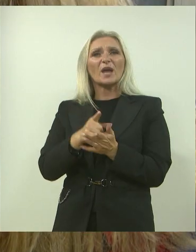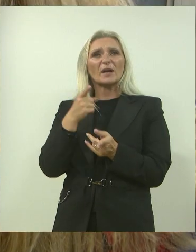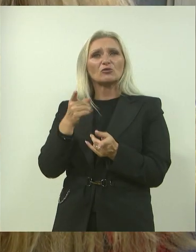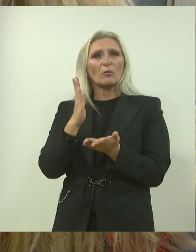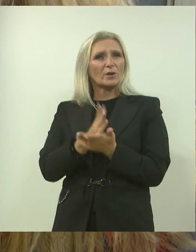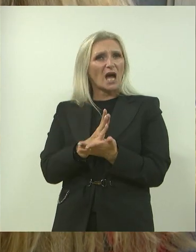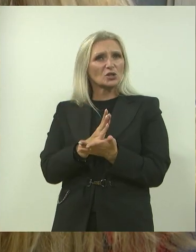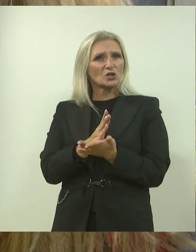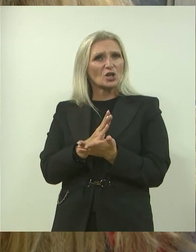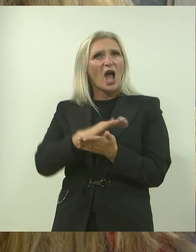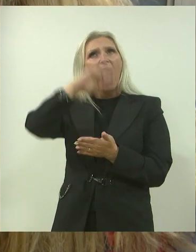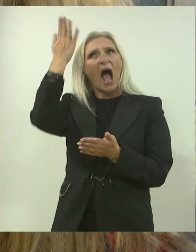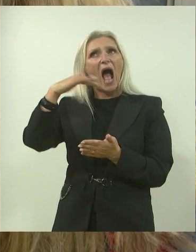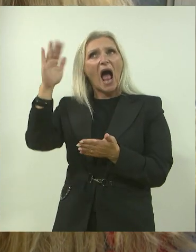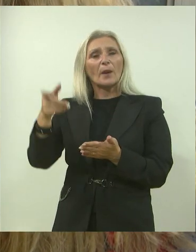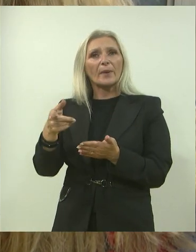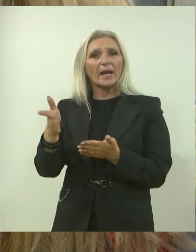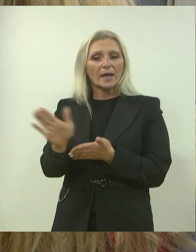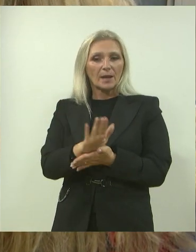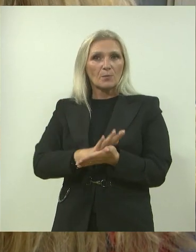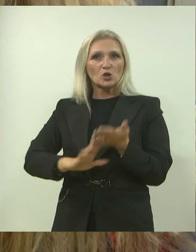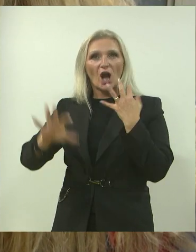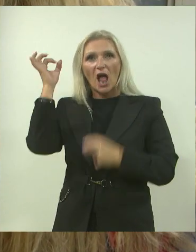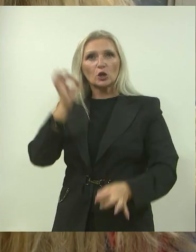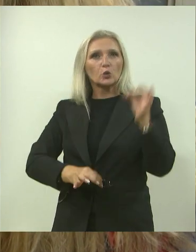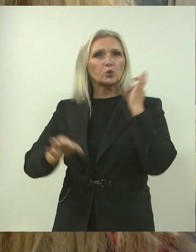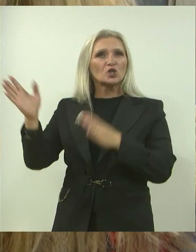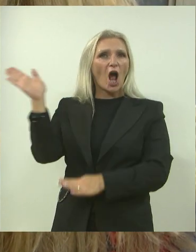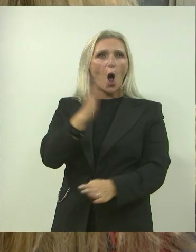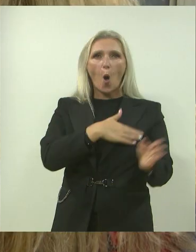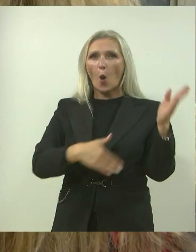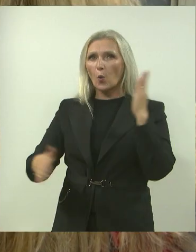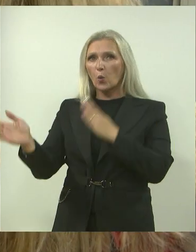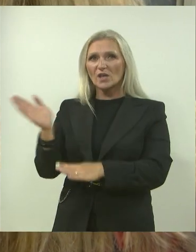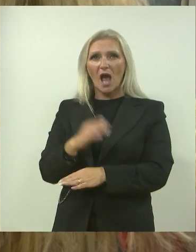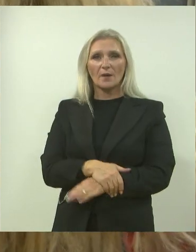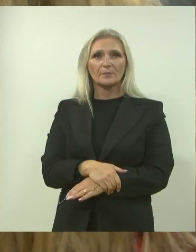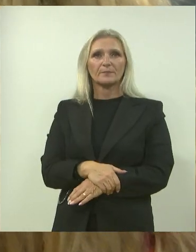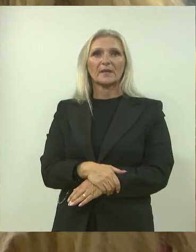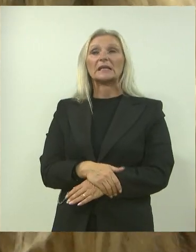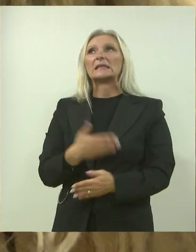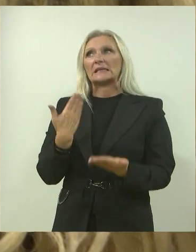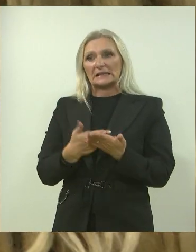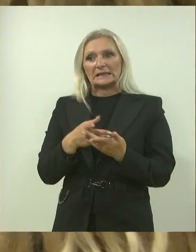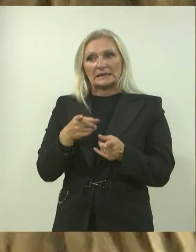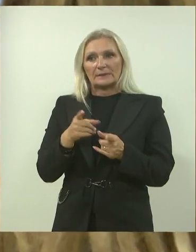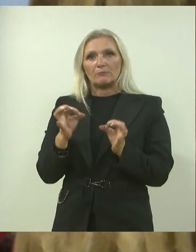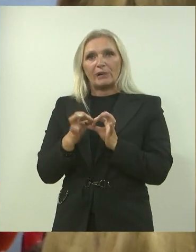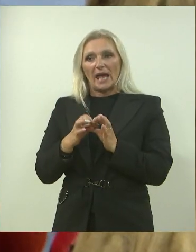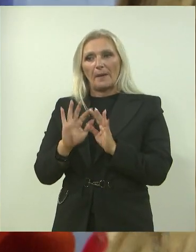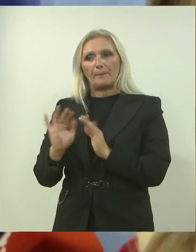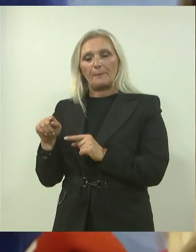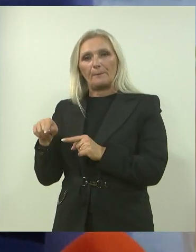bili tamo negdje kod Alpa, krenula je tuča, Oluja. Da, zato sam krenuo na taj plan B, jer se,